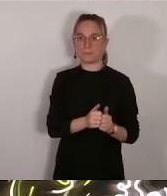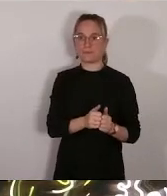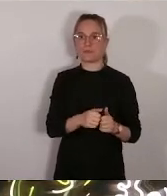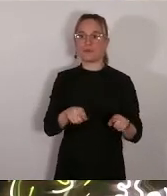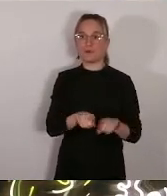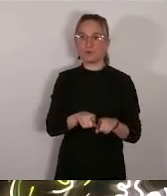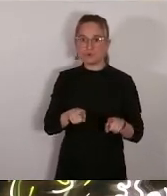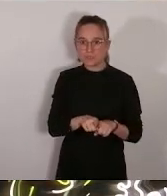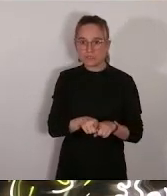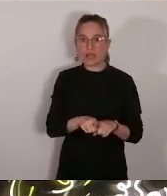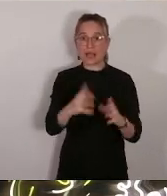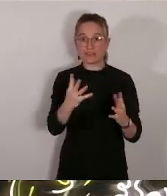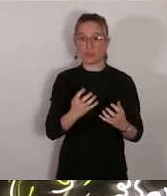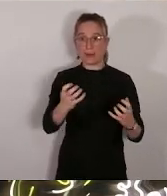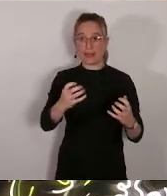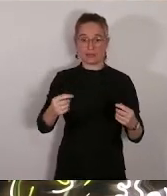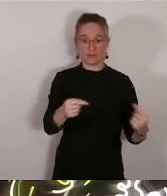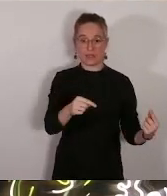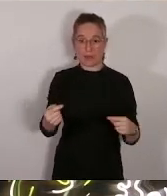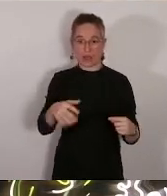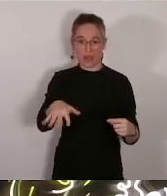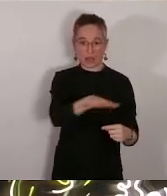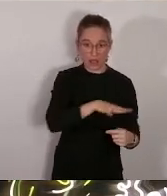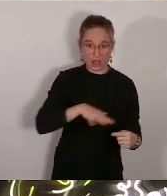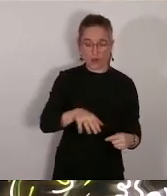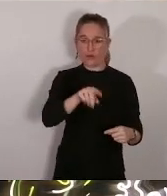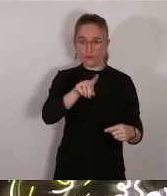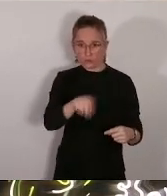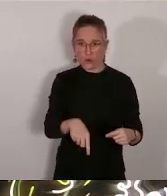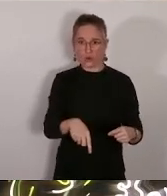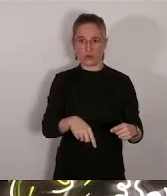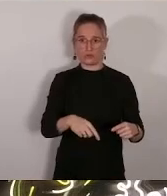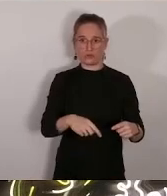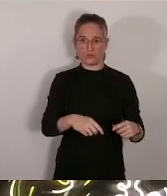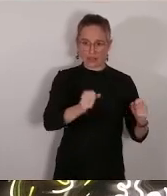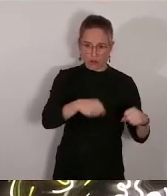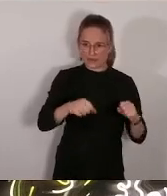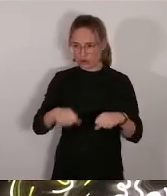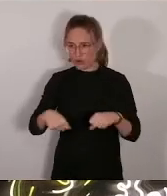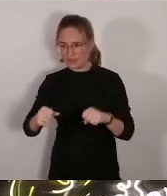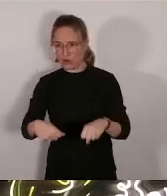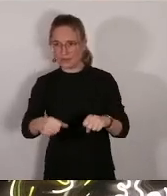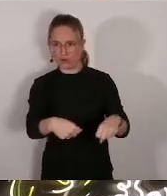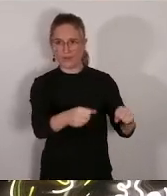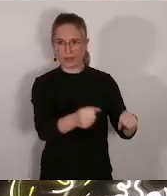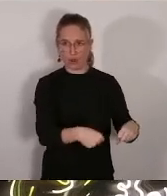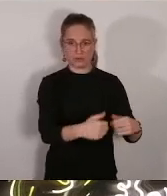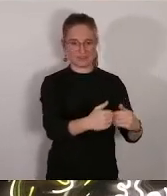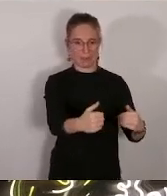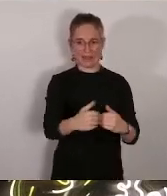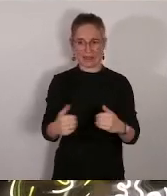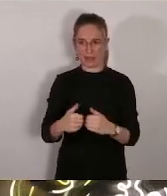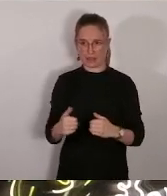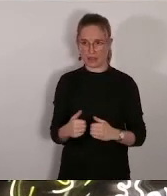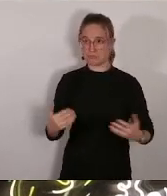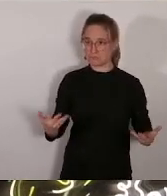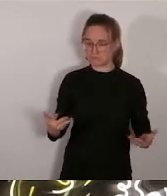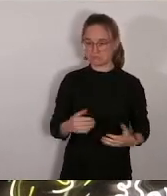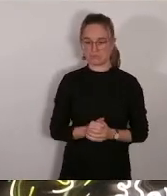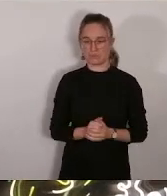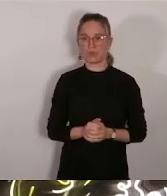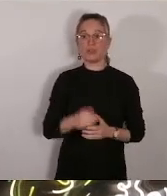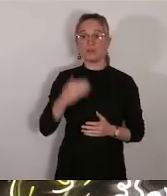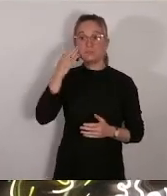délibérante se soit prononcée séparément sur chaque projet de délibération. En revanche, si un membre de l'Assemblée